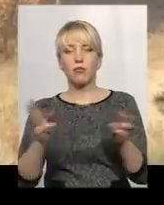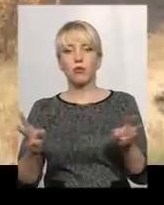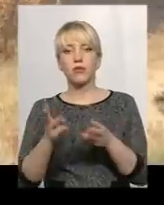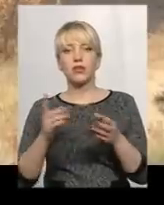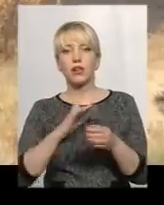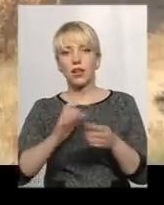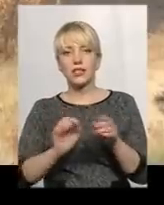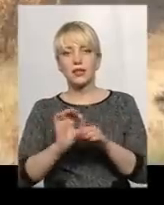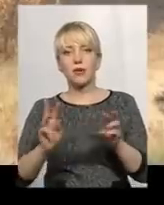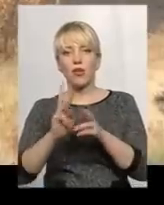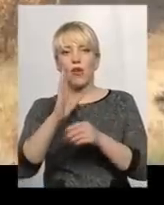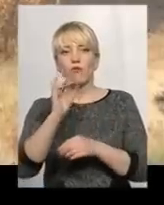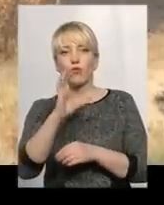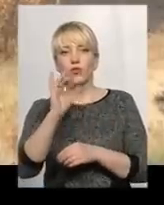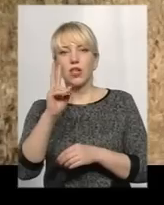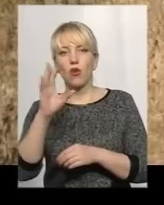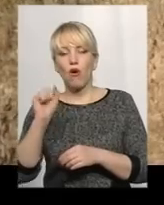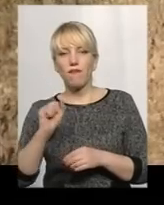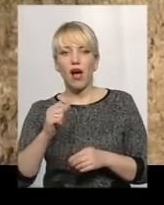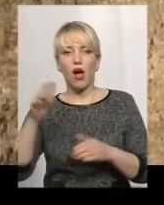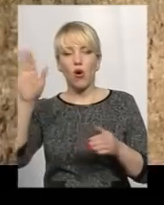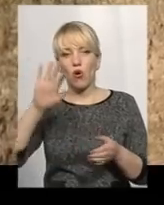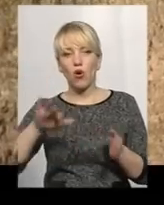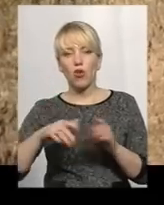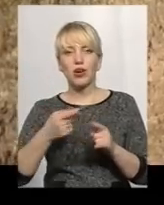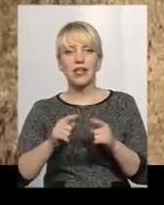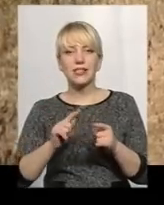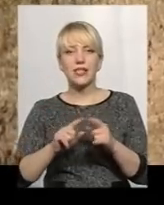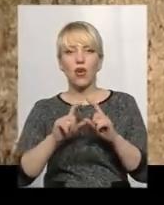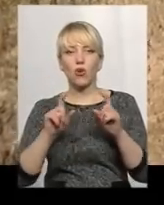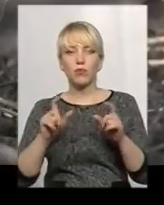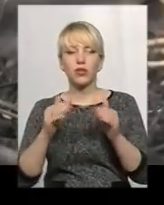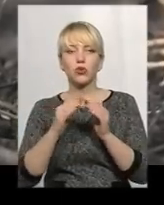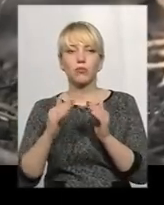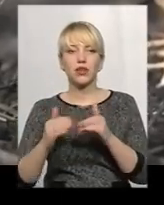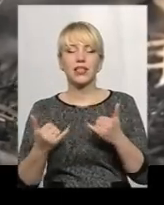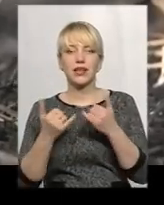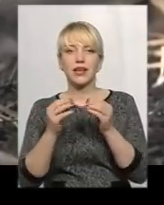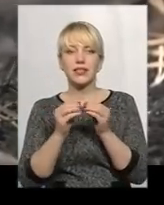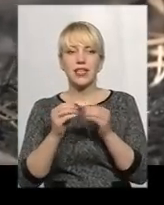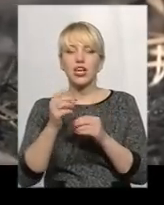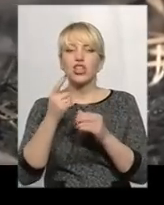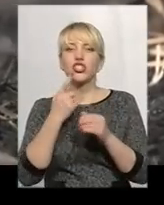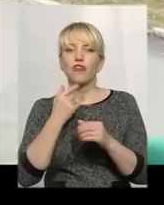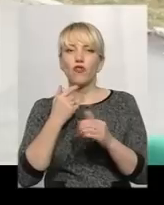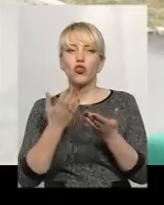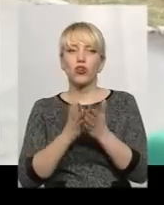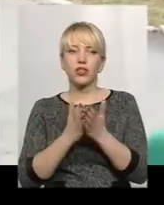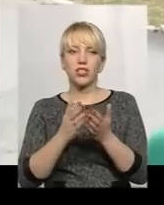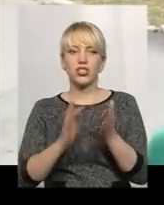спалахнула на Гусиковій горі, археологічному об'єкті та домівці для десятків червонокнижних рослин.